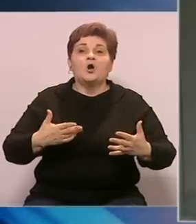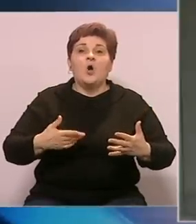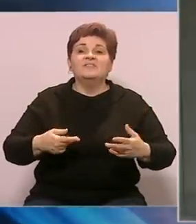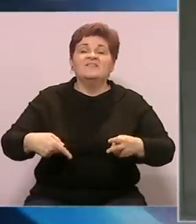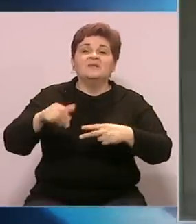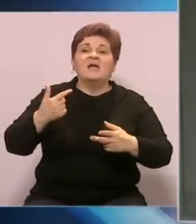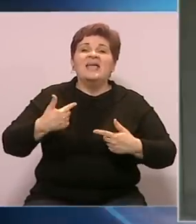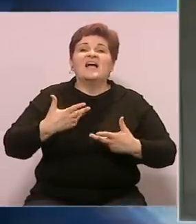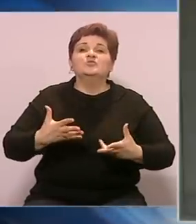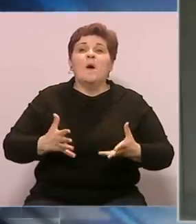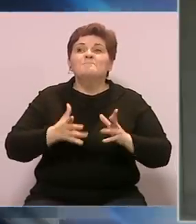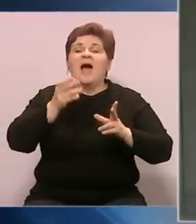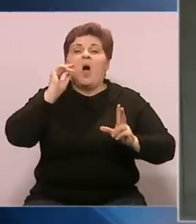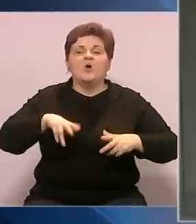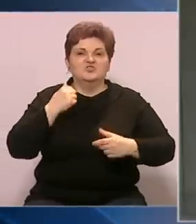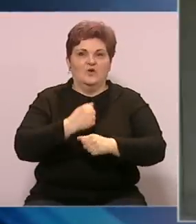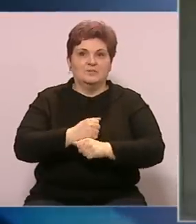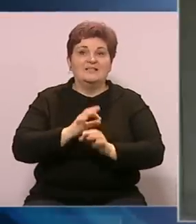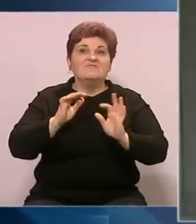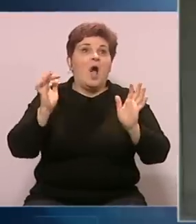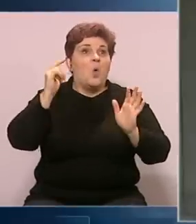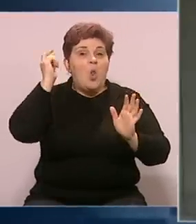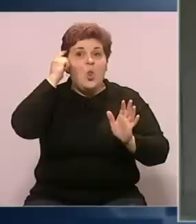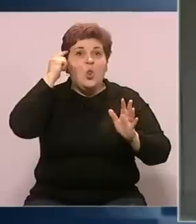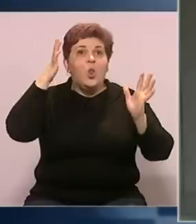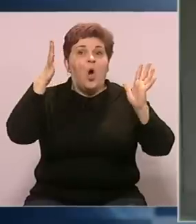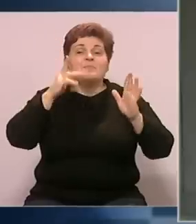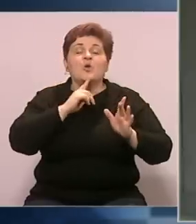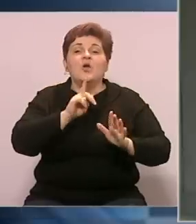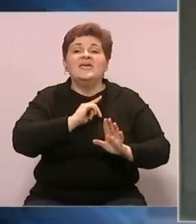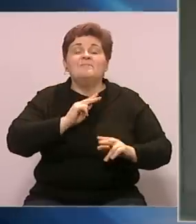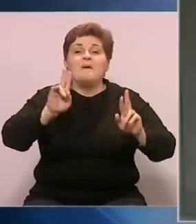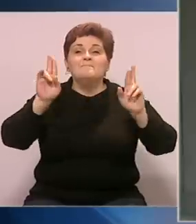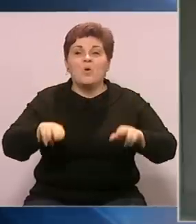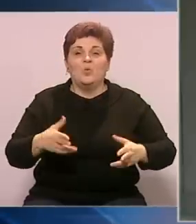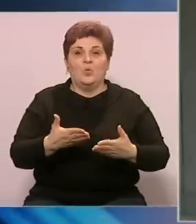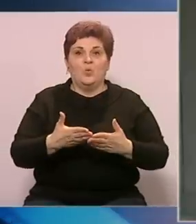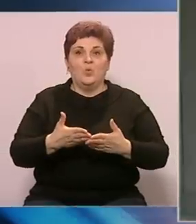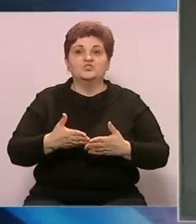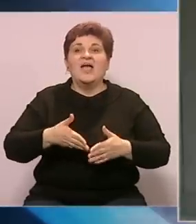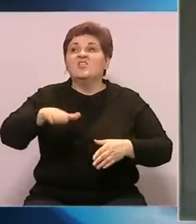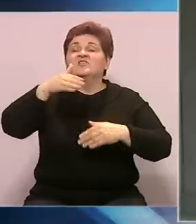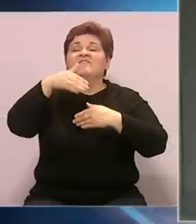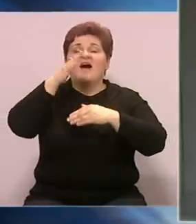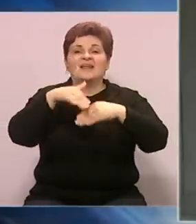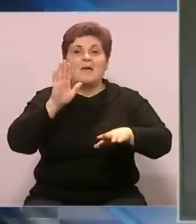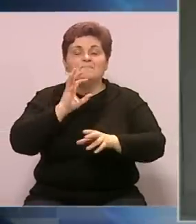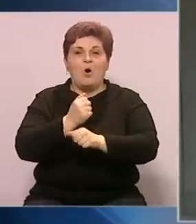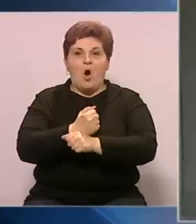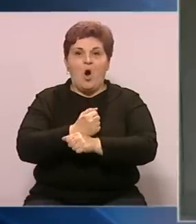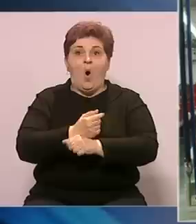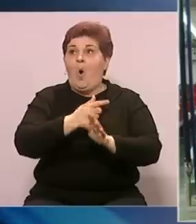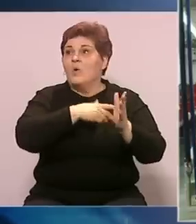napravili paka od života. Činjenica je da svako normalno ko ima bilo kakvu mogućnost da ode van granica Bosne i Hercegovine